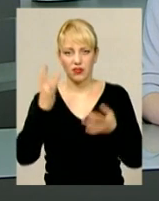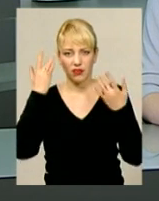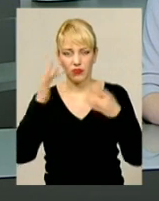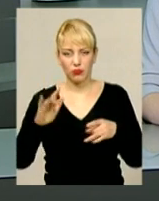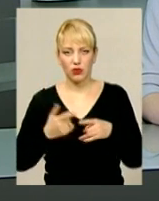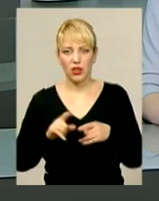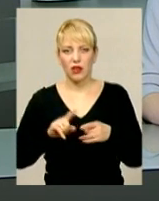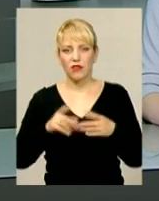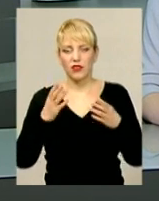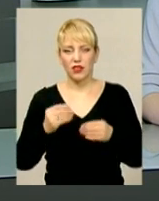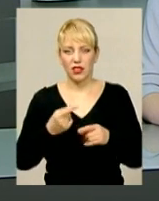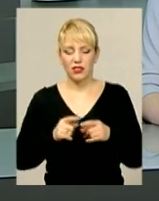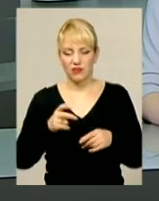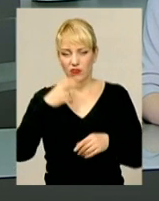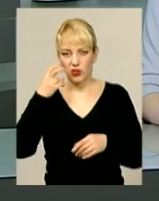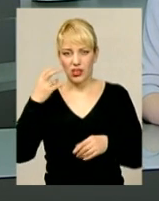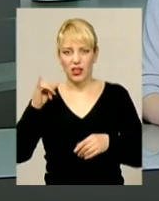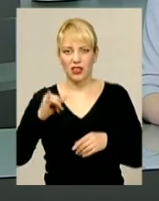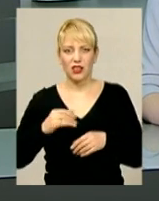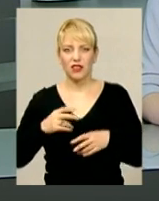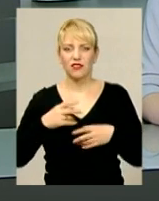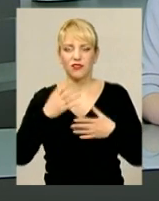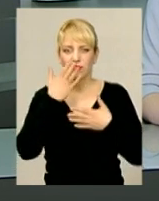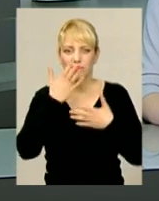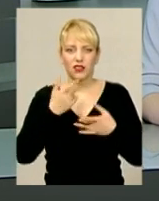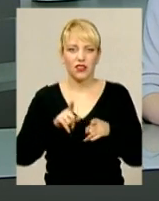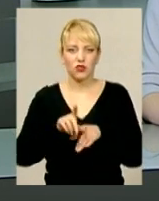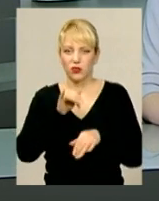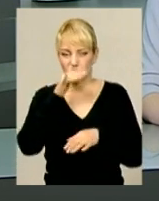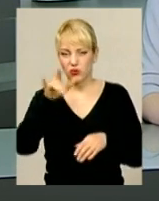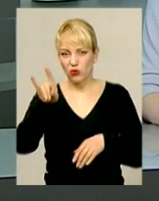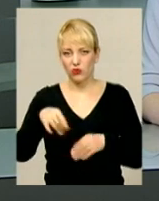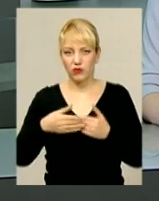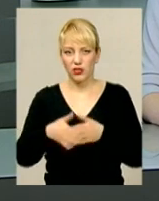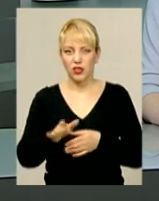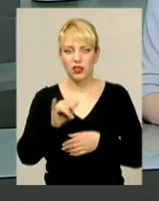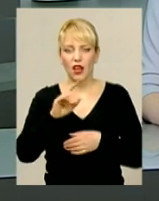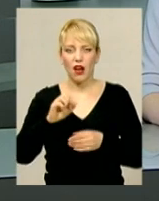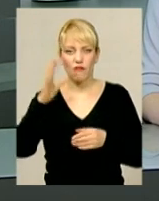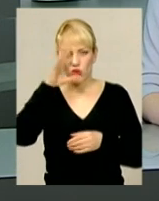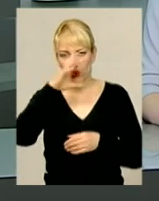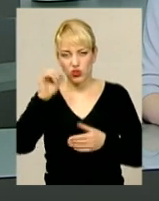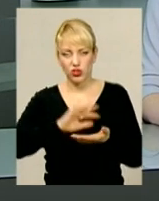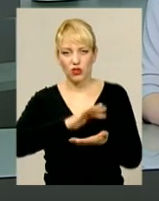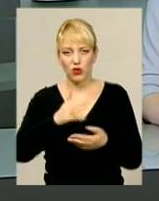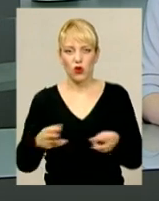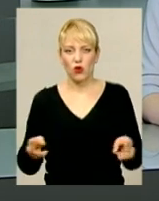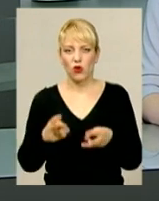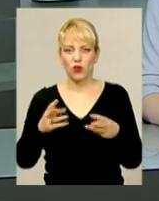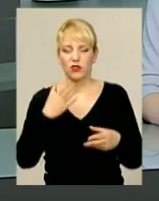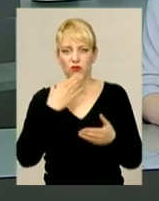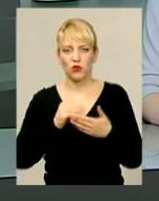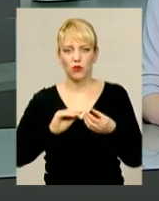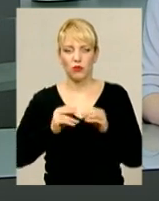Кажуть, в день не потріб тліє та смердить так, що в оселі неможливо відчинити вікно. А вночі купа сміття ще й горить. На свою проблему